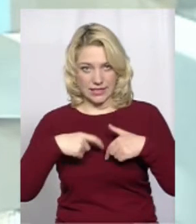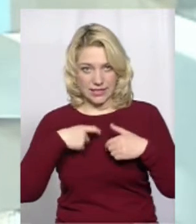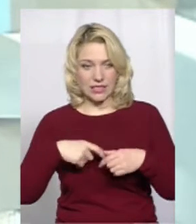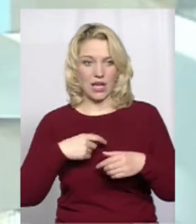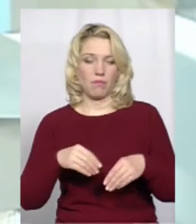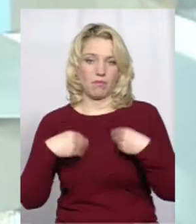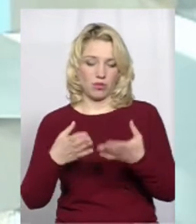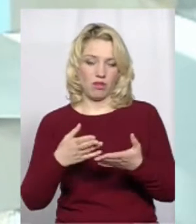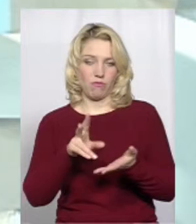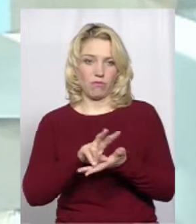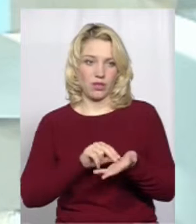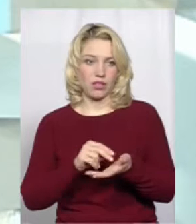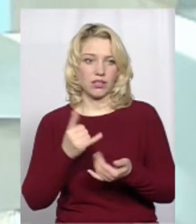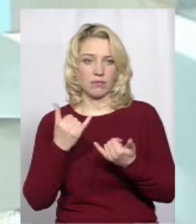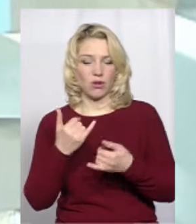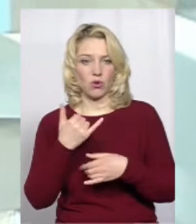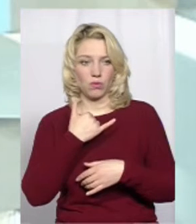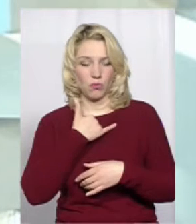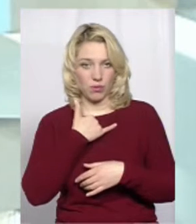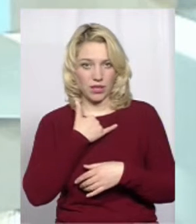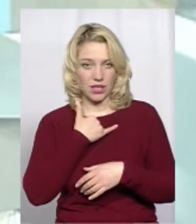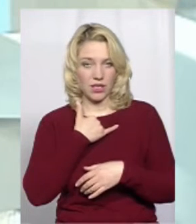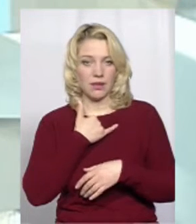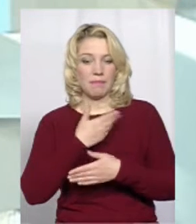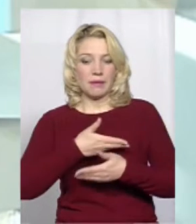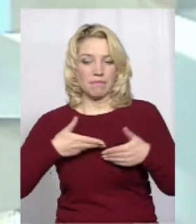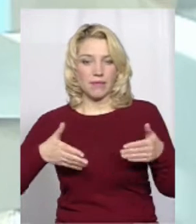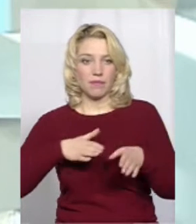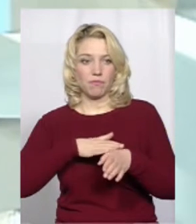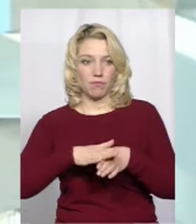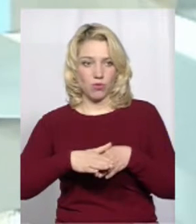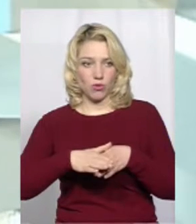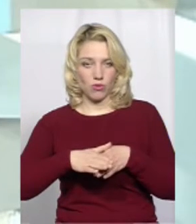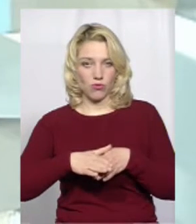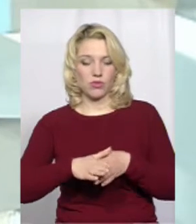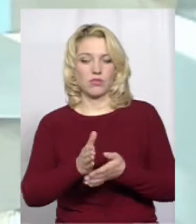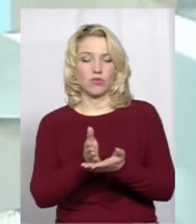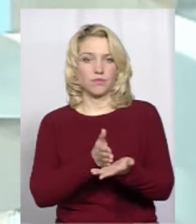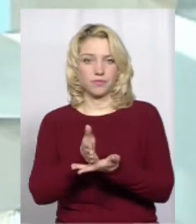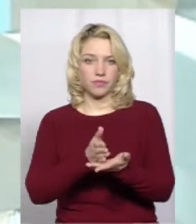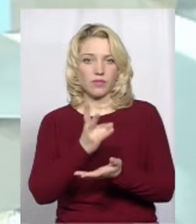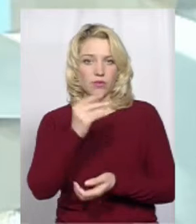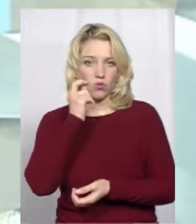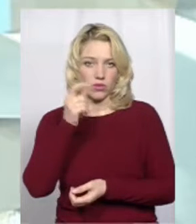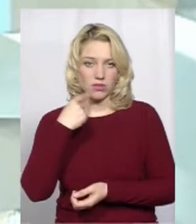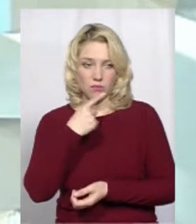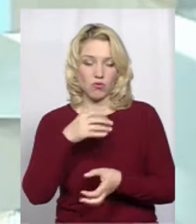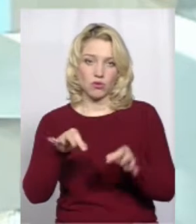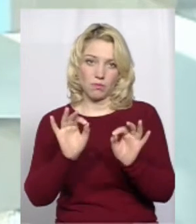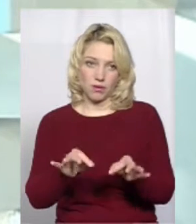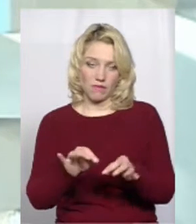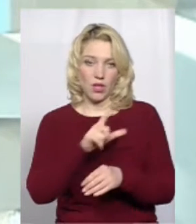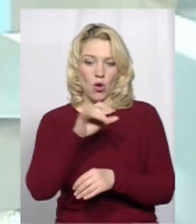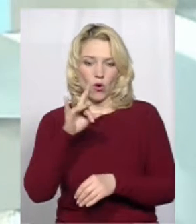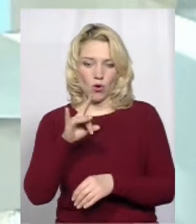почав, подав приклад, тепер вже в мене, ми повністю літургію служимо на українській мові. Щоправда,